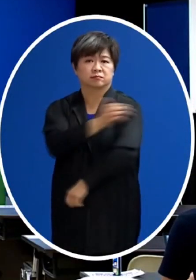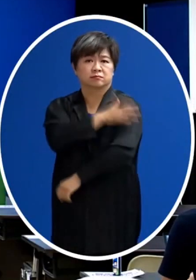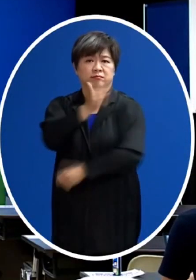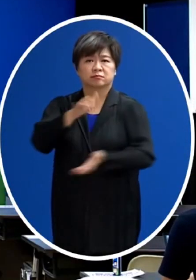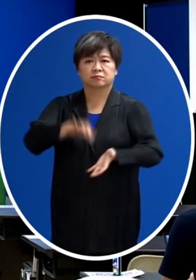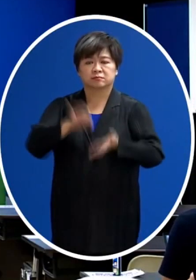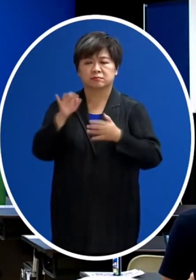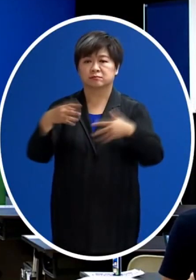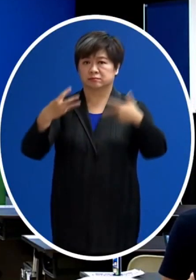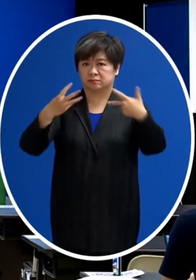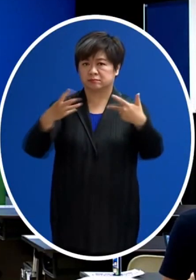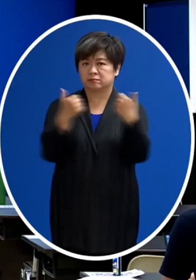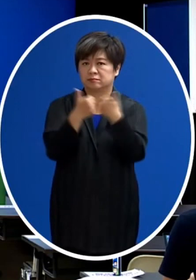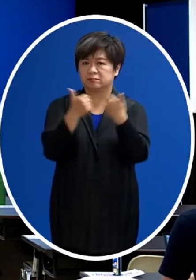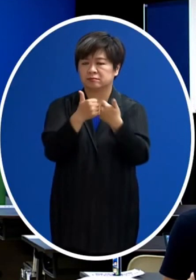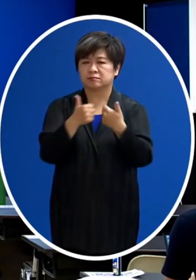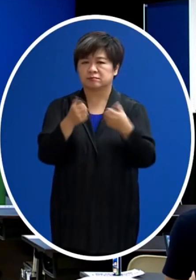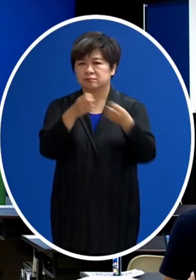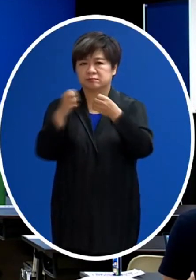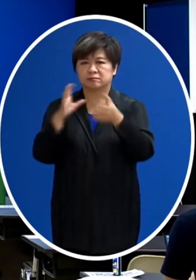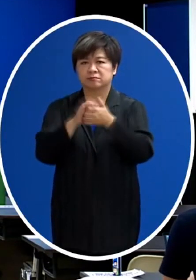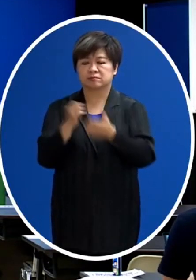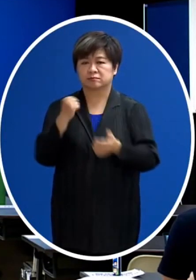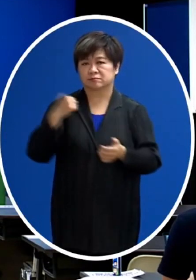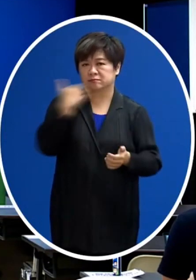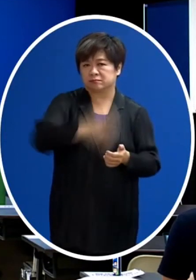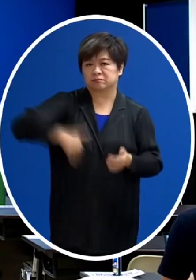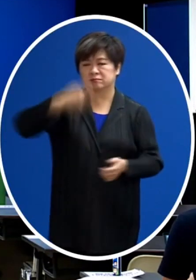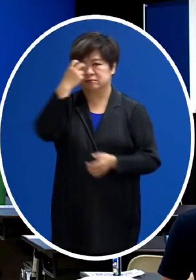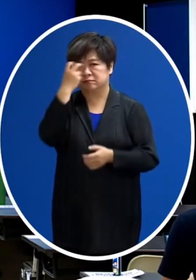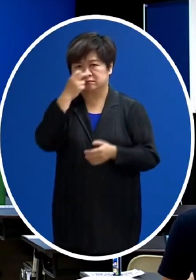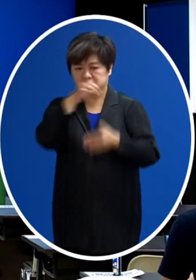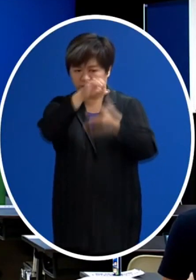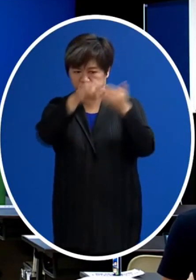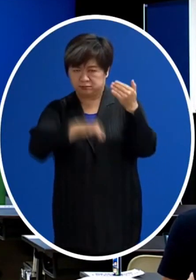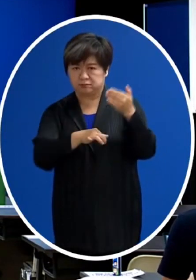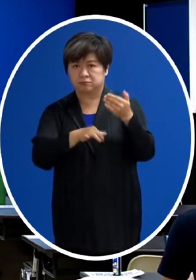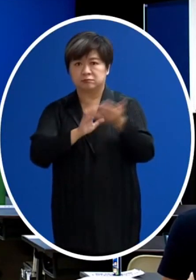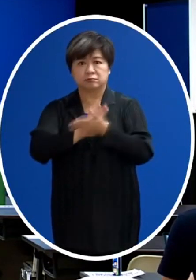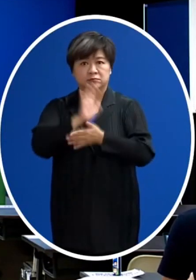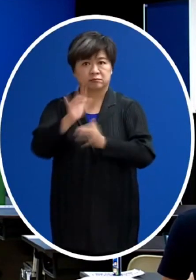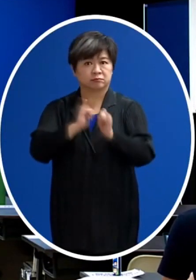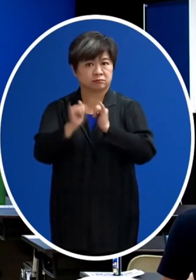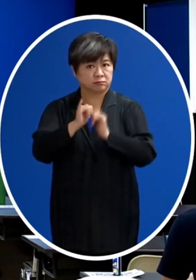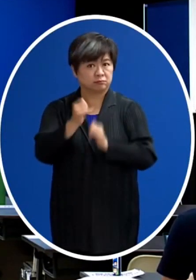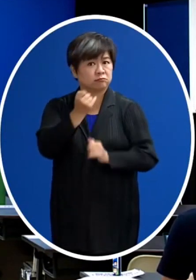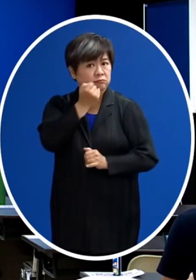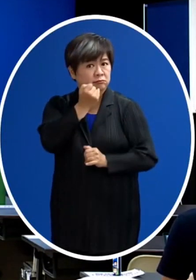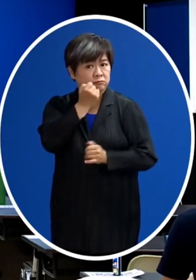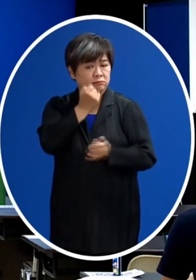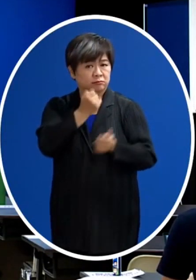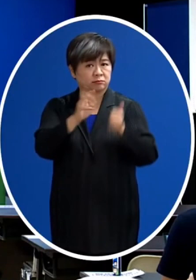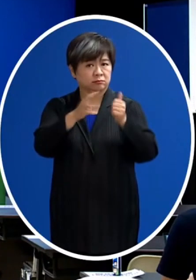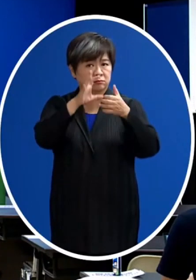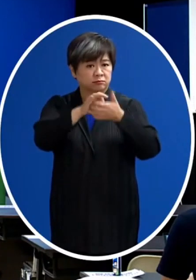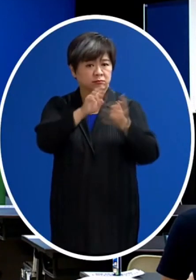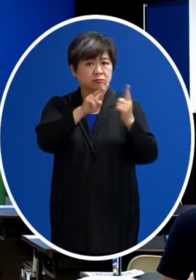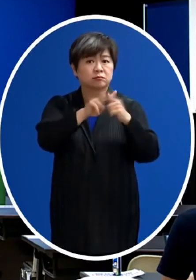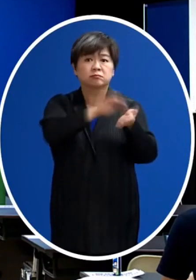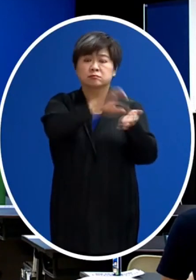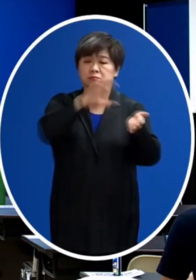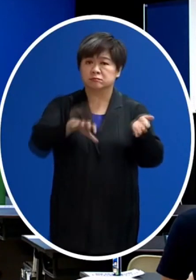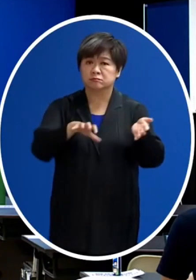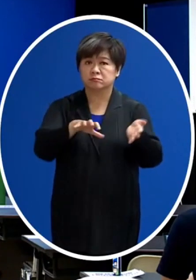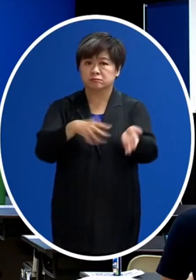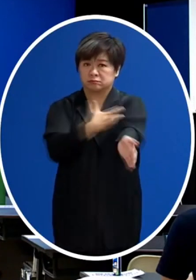這禮拜三會開會關於那個抗體檢驗的一個指引 意思是說之後會讓民眾可以在診所做自費的